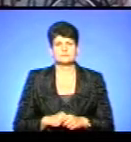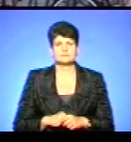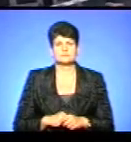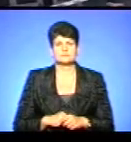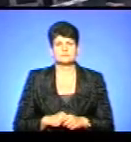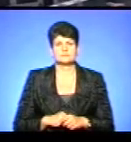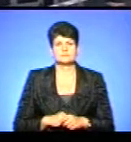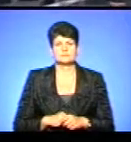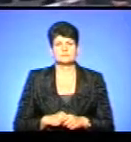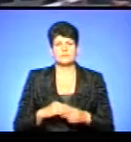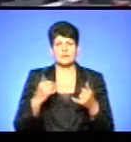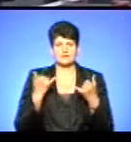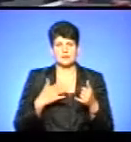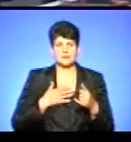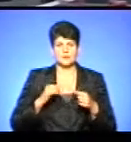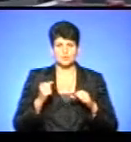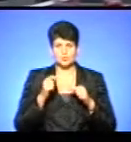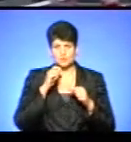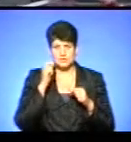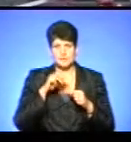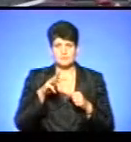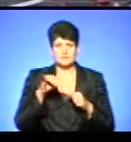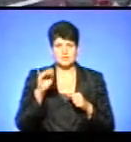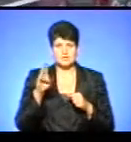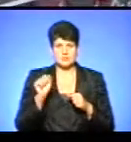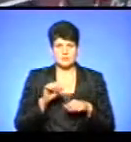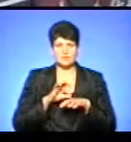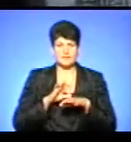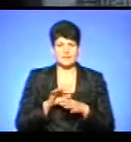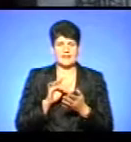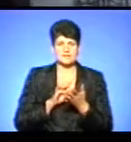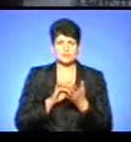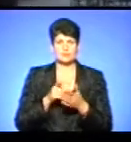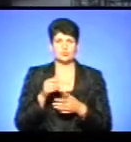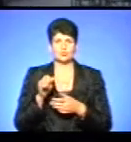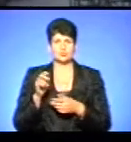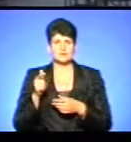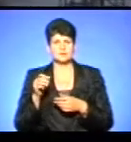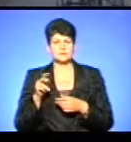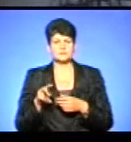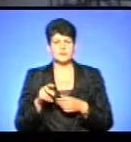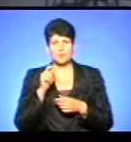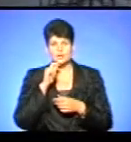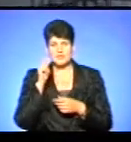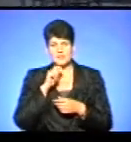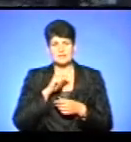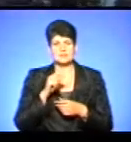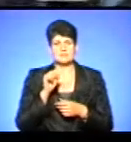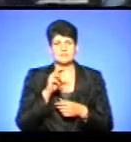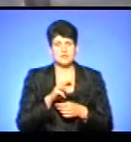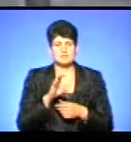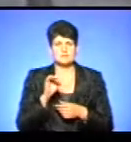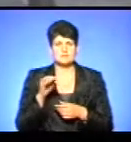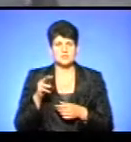А зараз наш друг з України Міша проведе нам екскурсію по гуглу. Українець Михайло Симбірський з